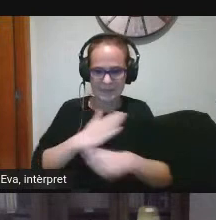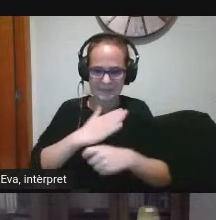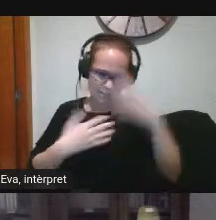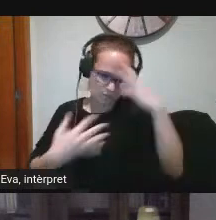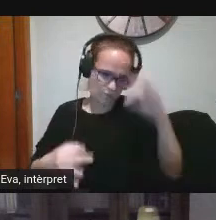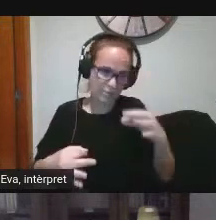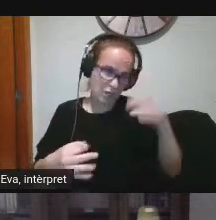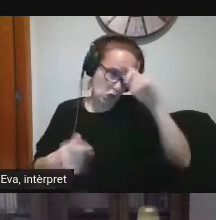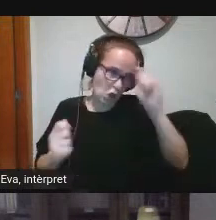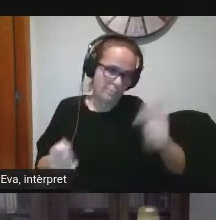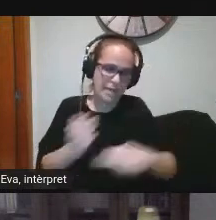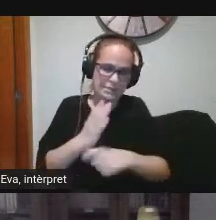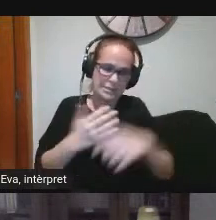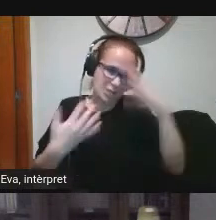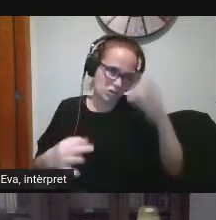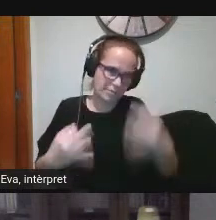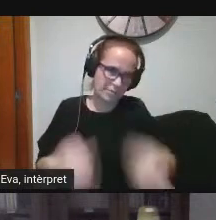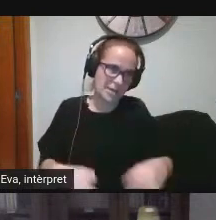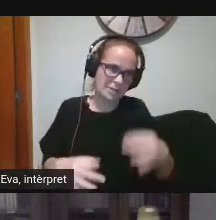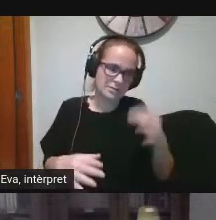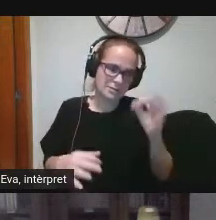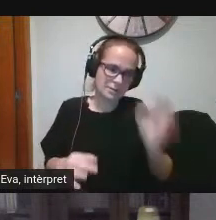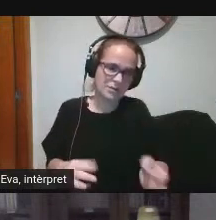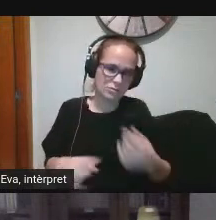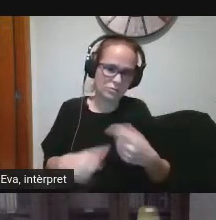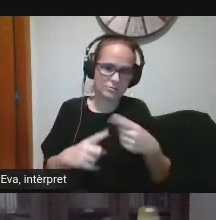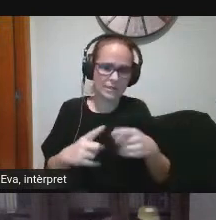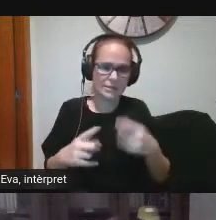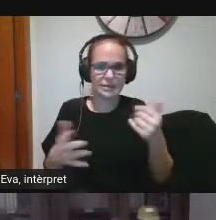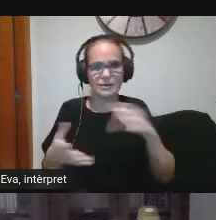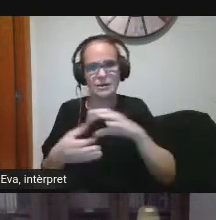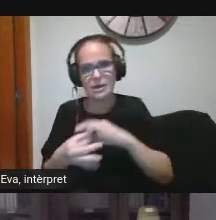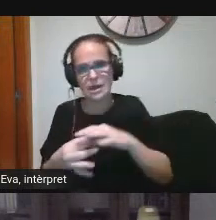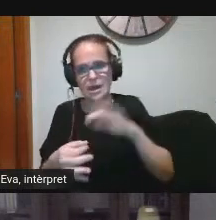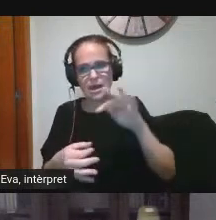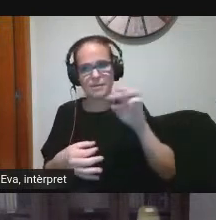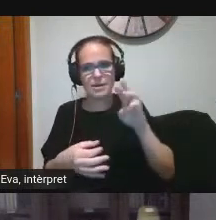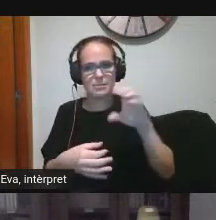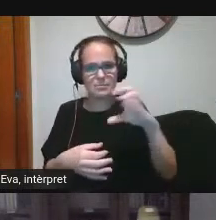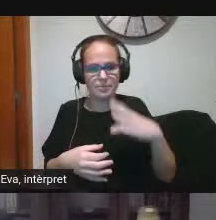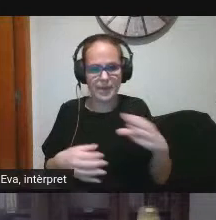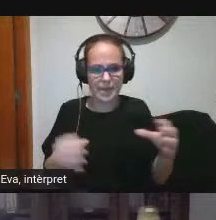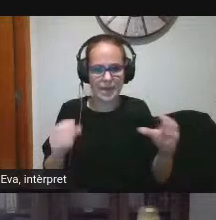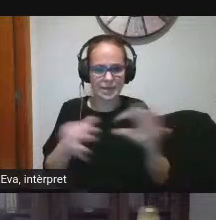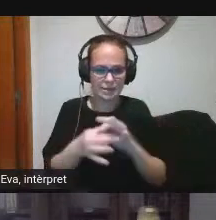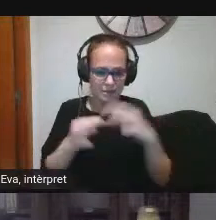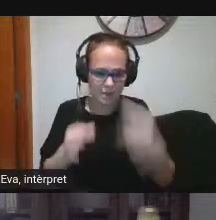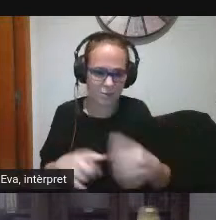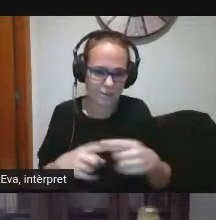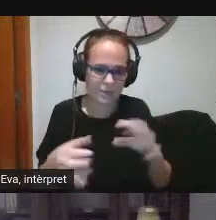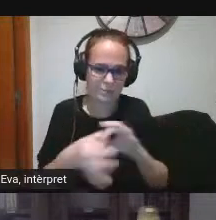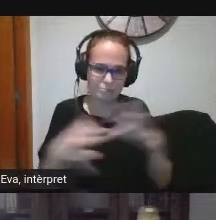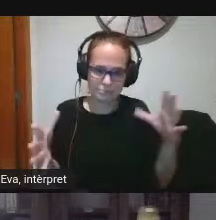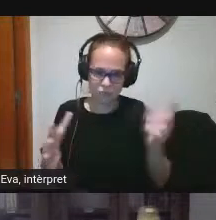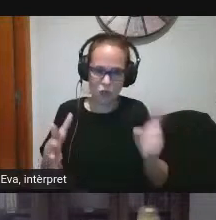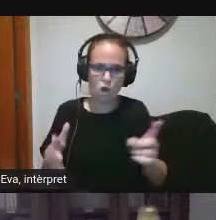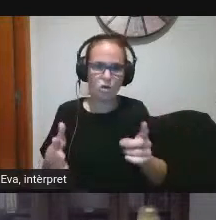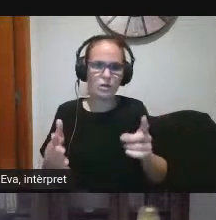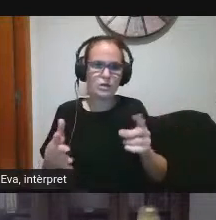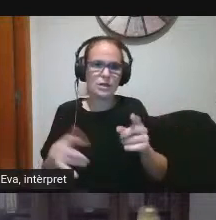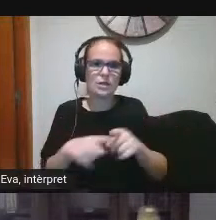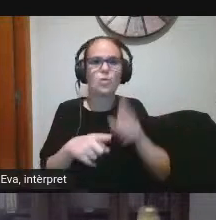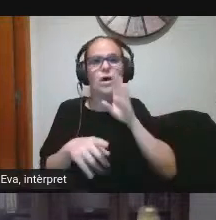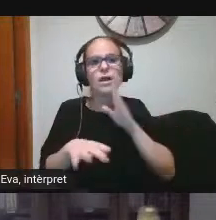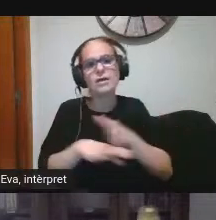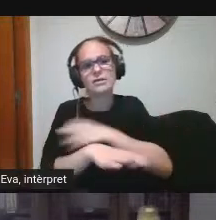es diu estratègia digital de centres si no no hi serà evidentment vincular-ho al PEC que no sigui que no sigui nasol com deia la Roser que sigui tot el centre